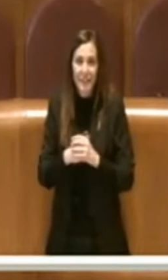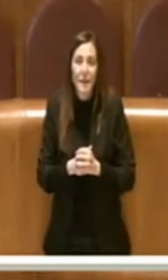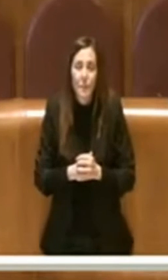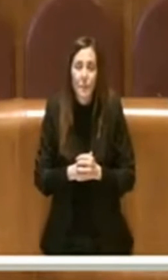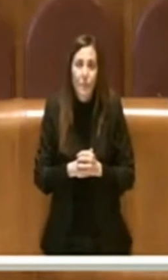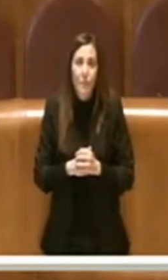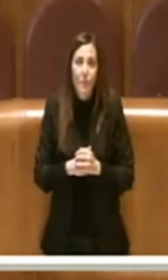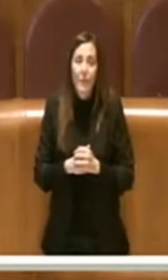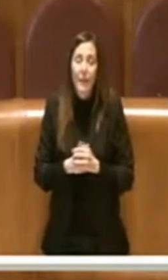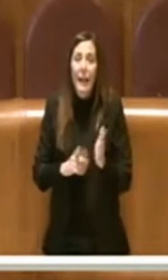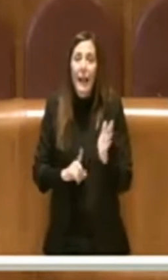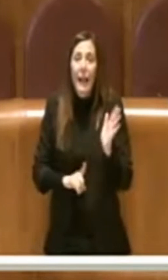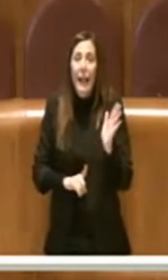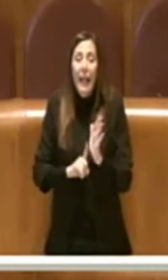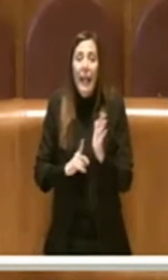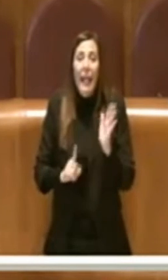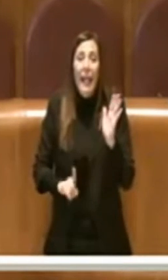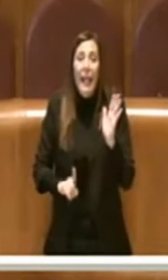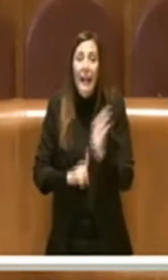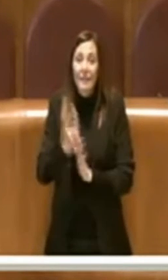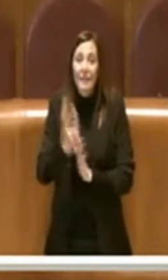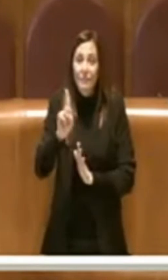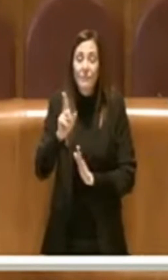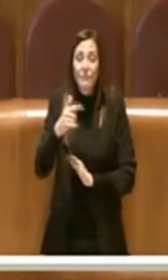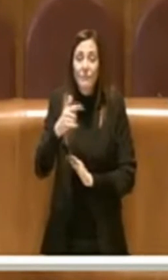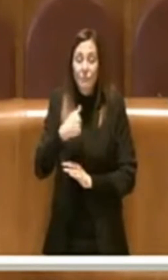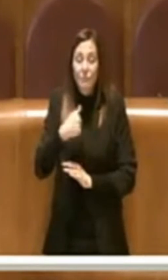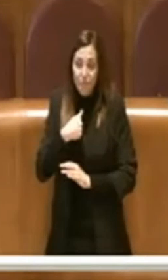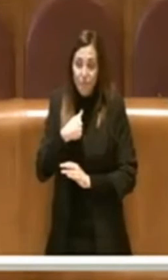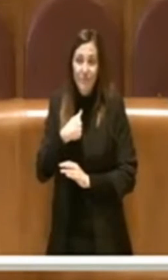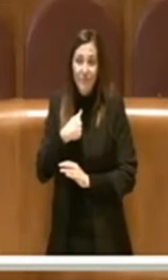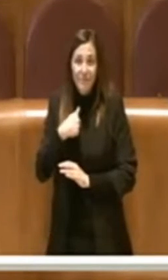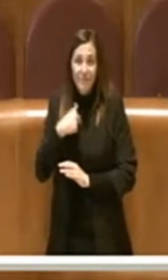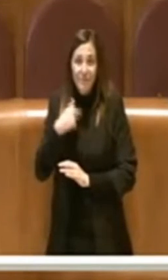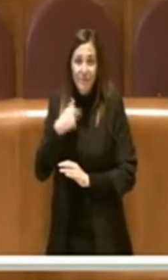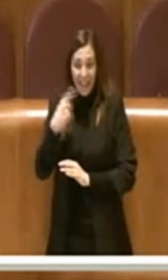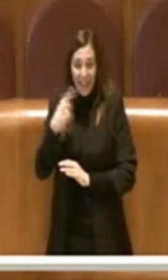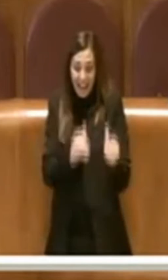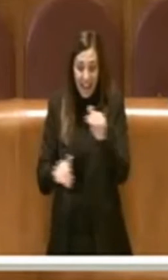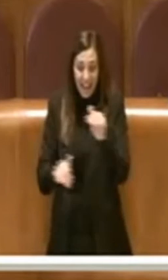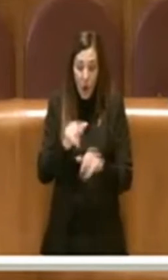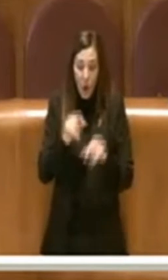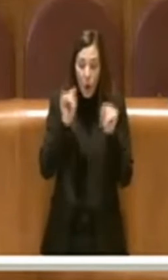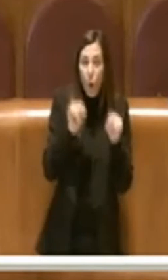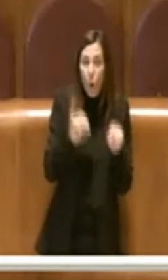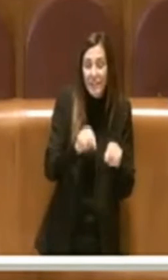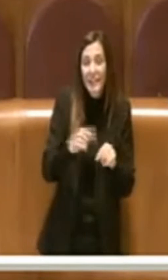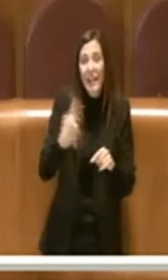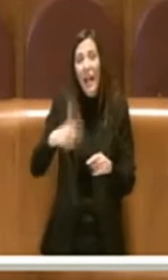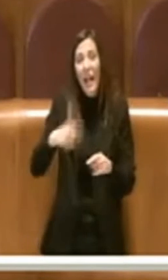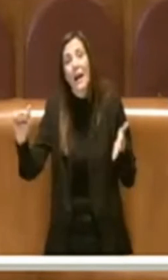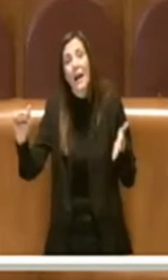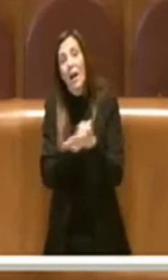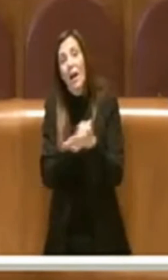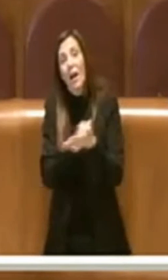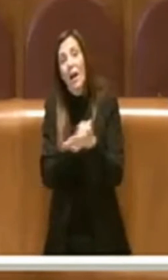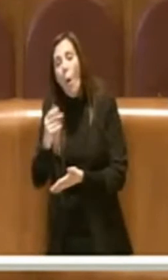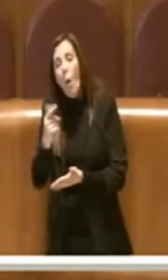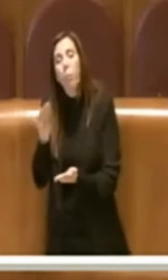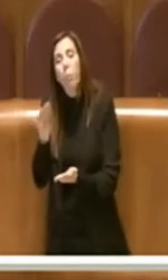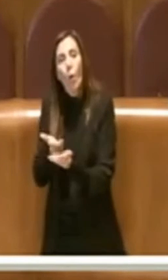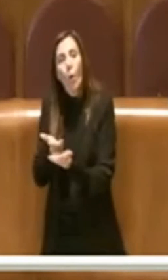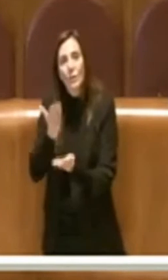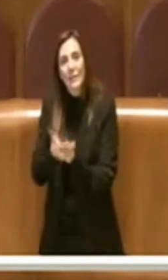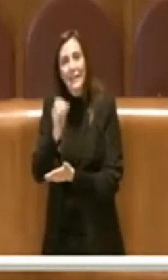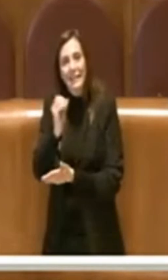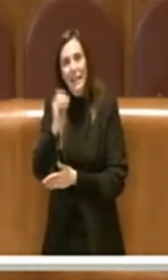mi preme di richiamarli gli effetti diciamo dei referendum sia consultivi che abrogativi o propositivi zero